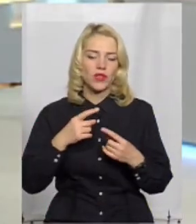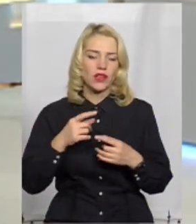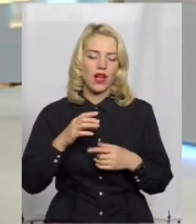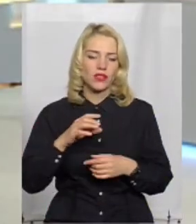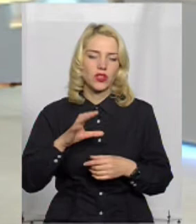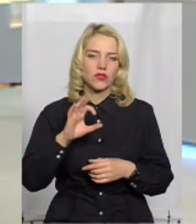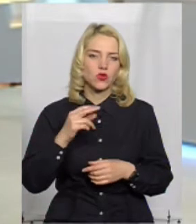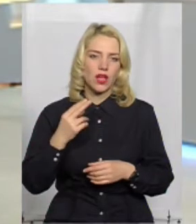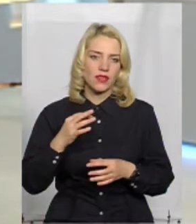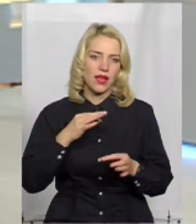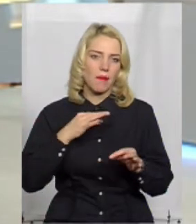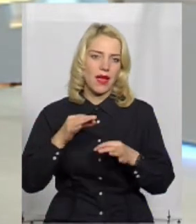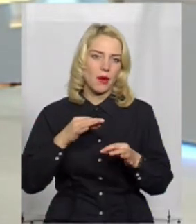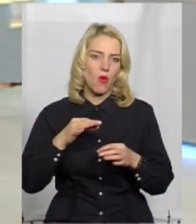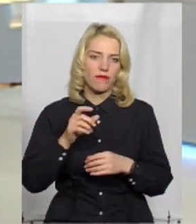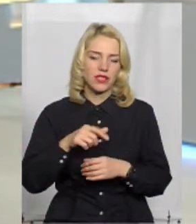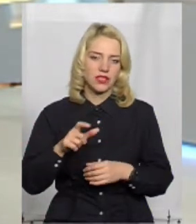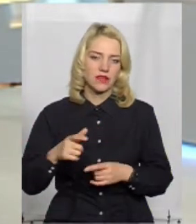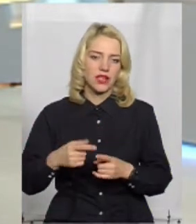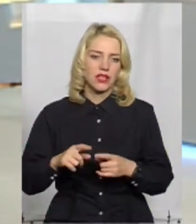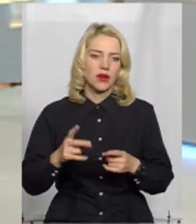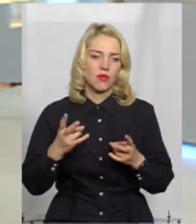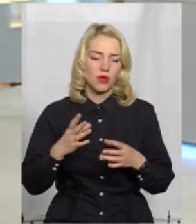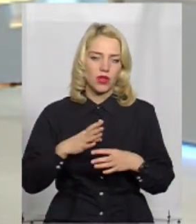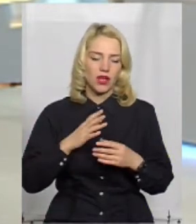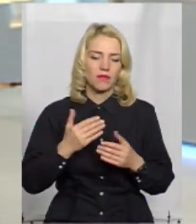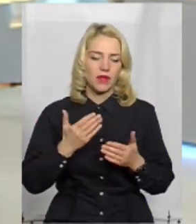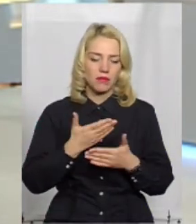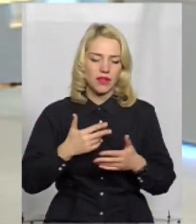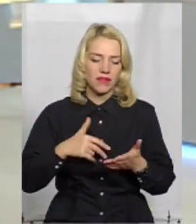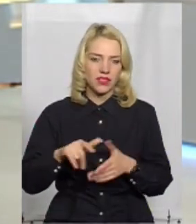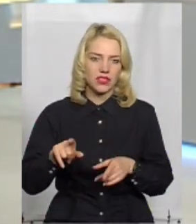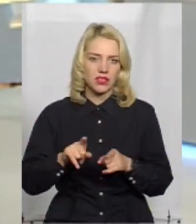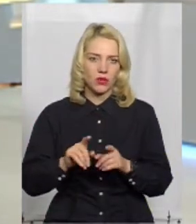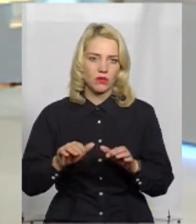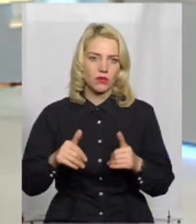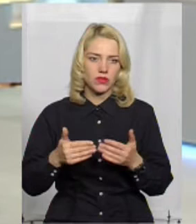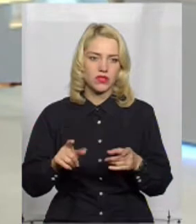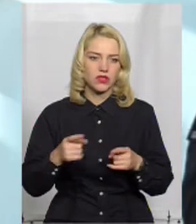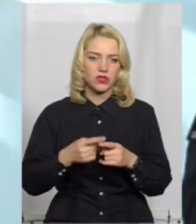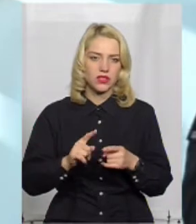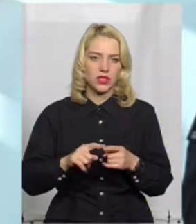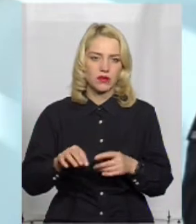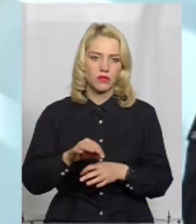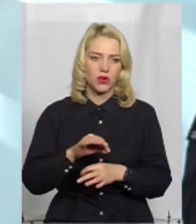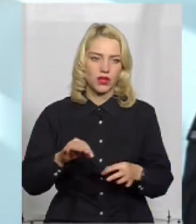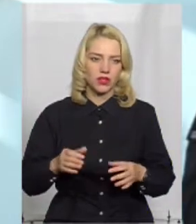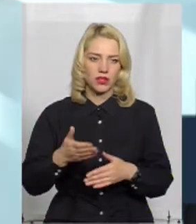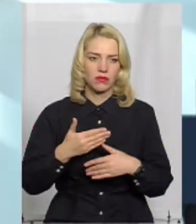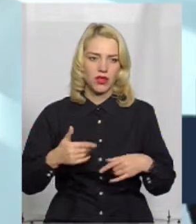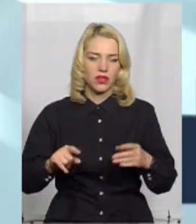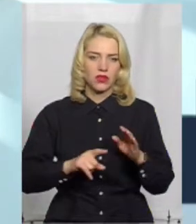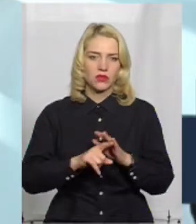перемовників? Потреба, звичайно, була. Більше того, ми вийшли з такою пропозицією, щоб саме цей проєкт ми